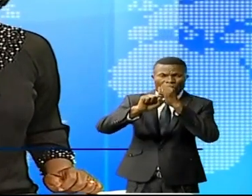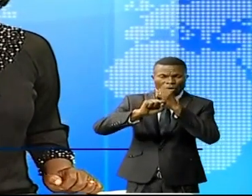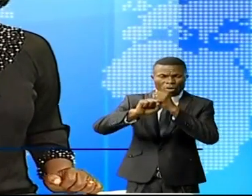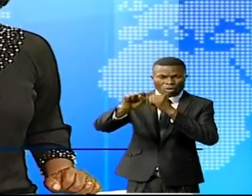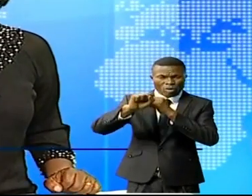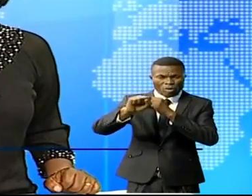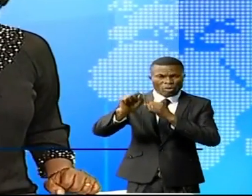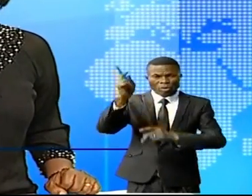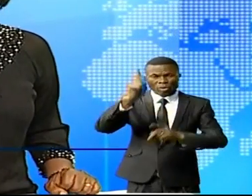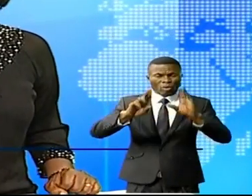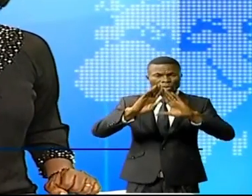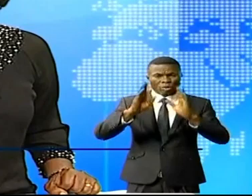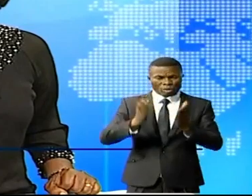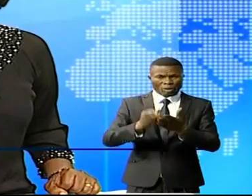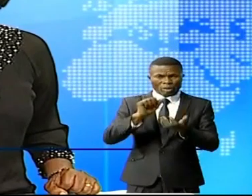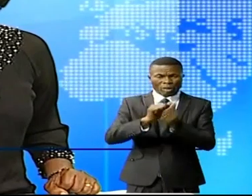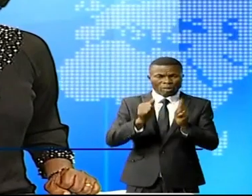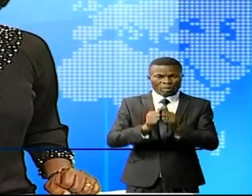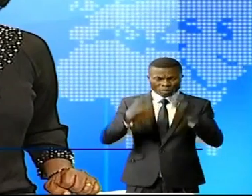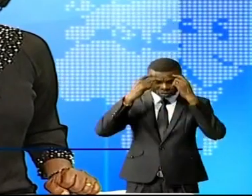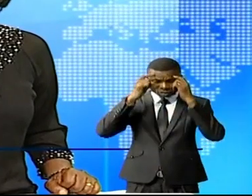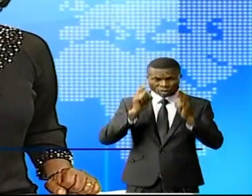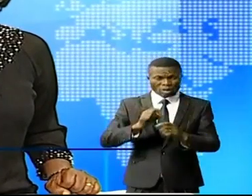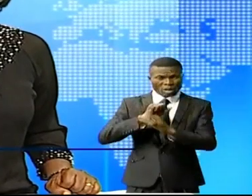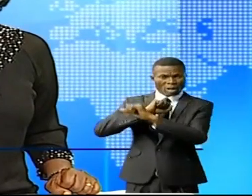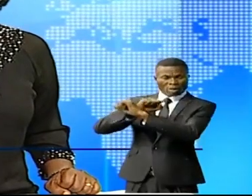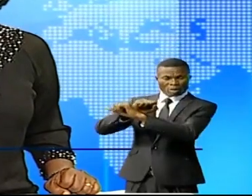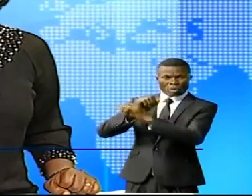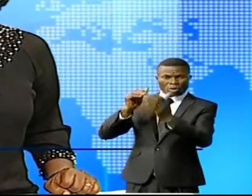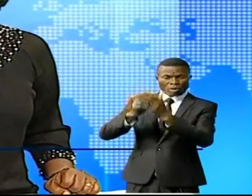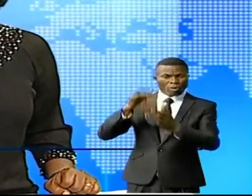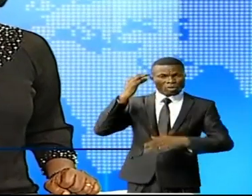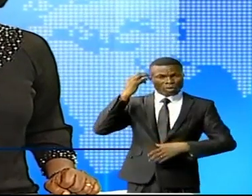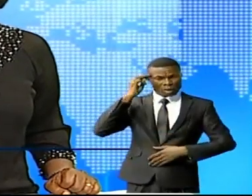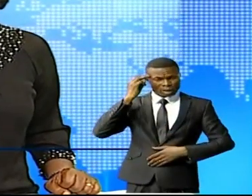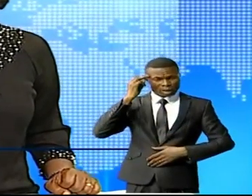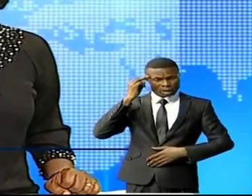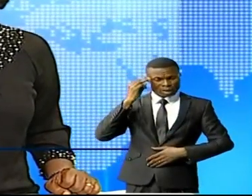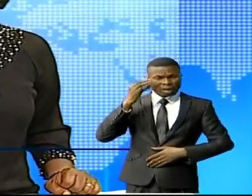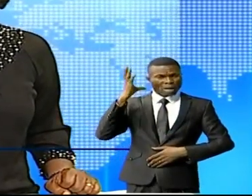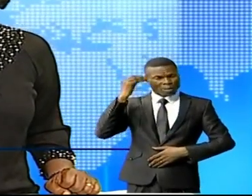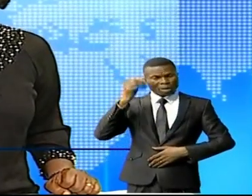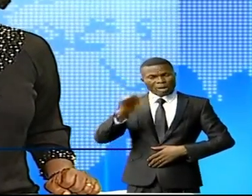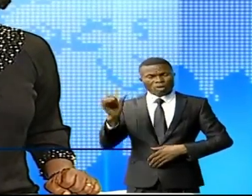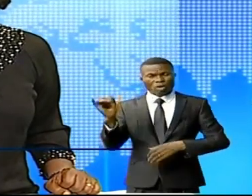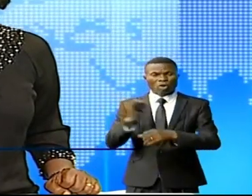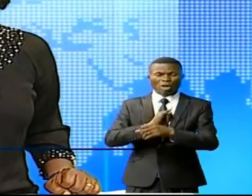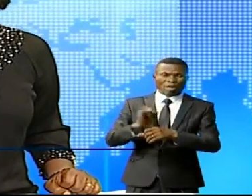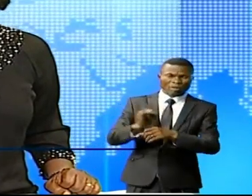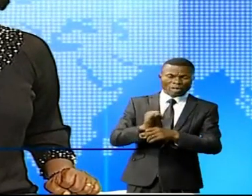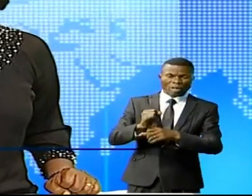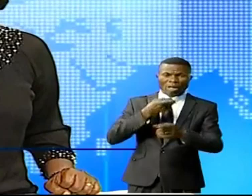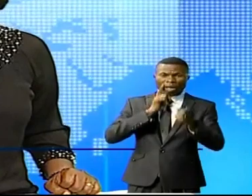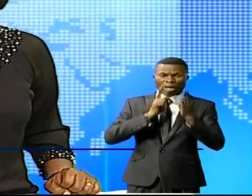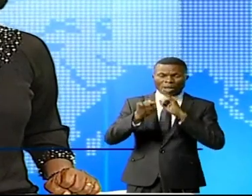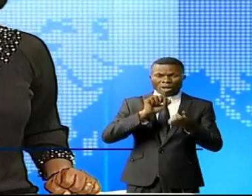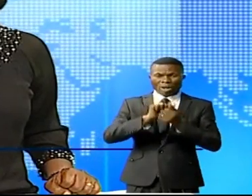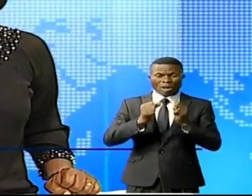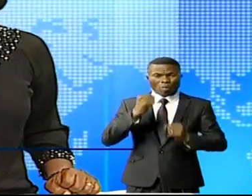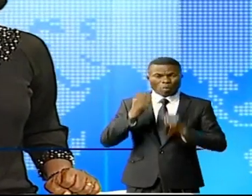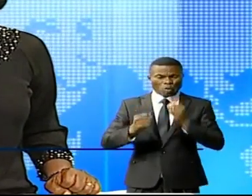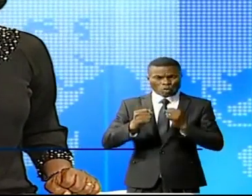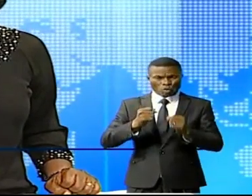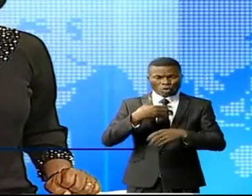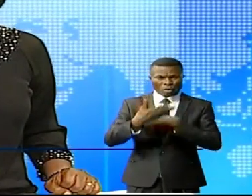de la population sur les mesures préventives contre le SIDA et autres maladies infectieuses, parle des efforts fournis